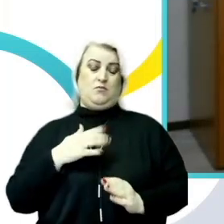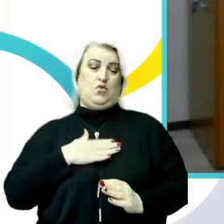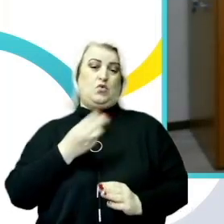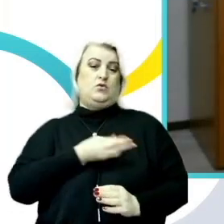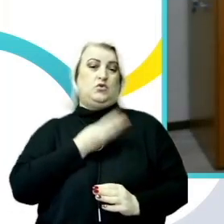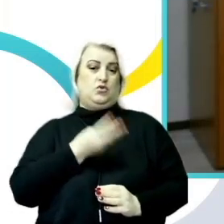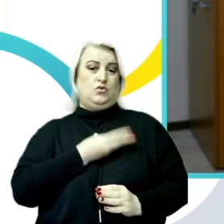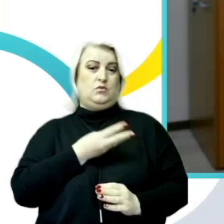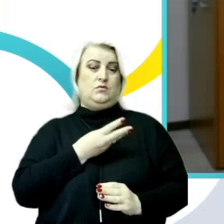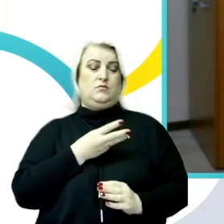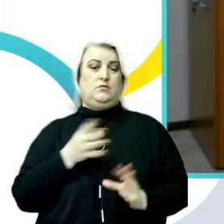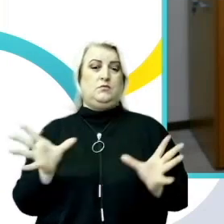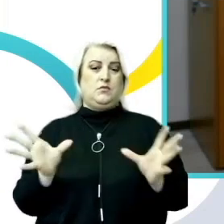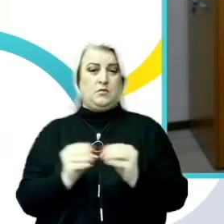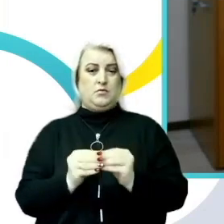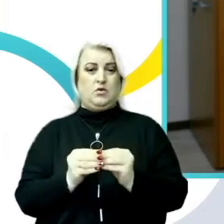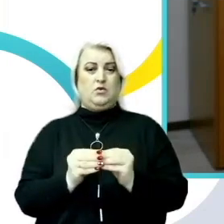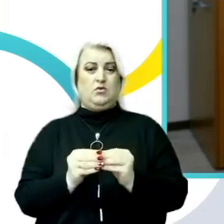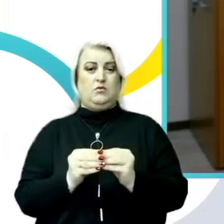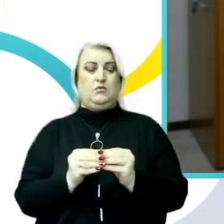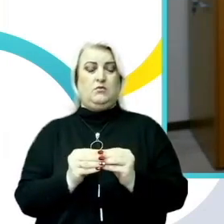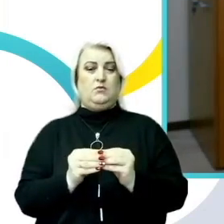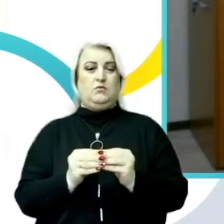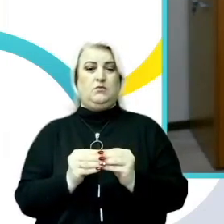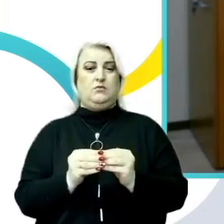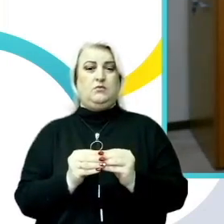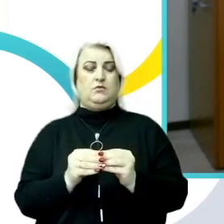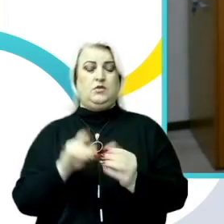împreună cu Centrul pentru Dezvoltare,